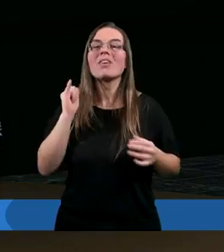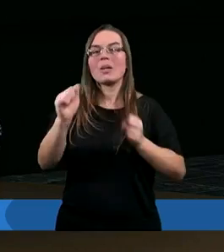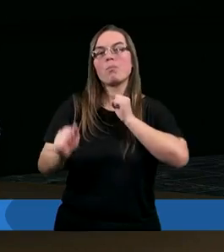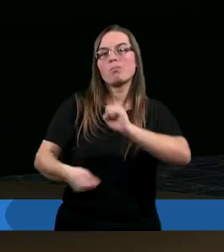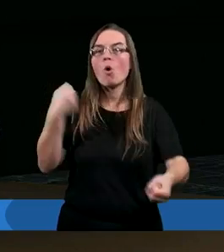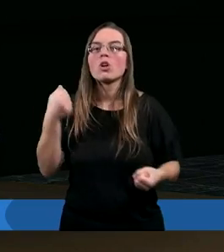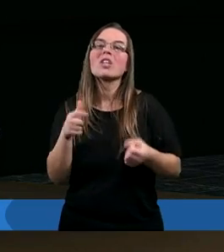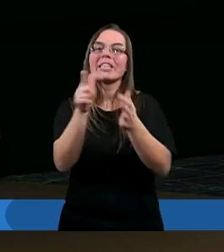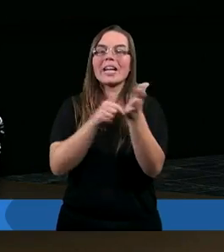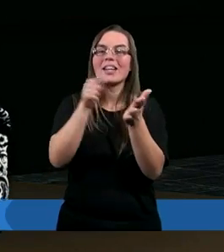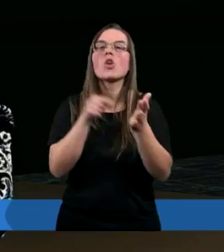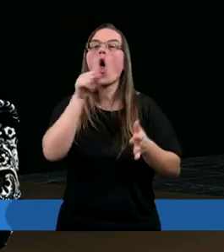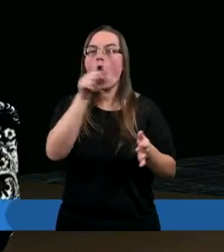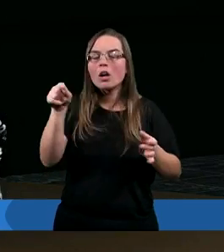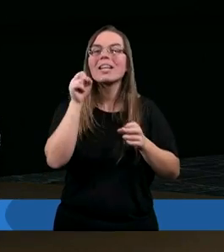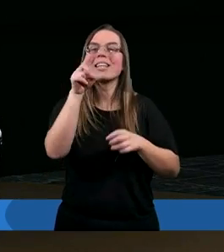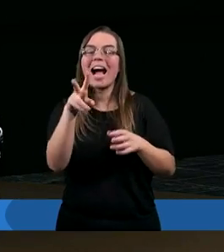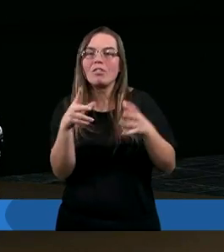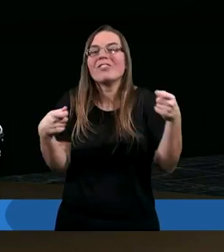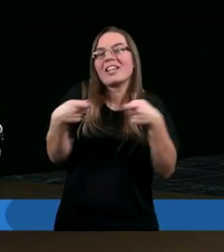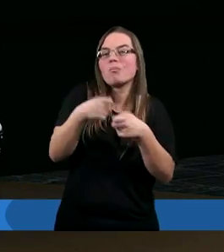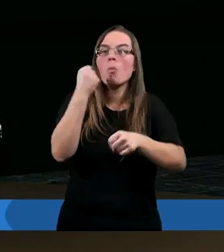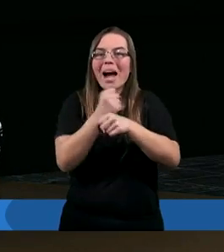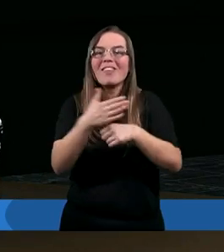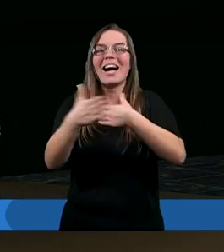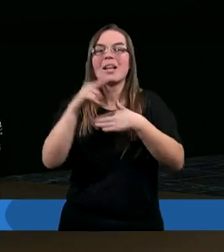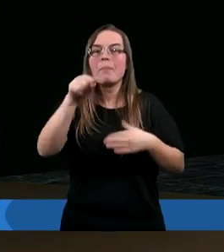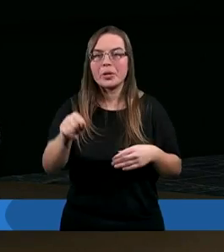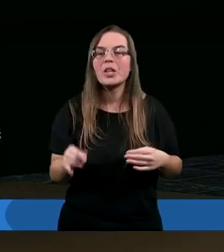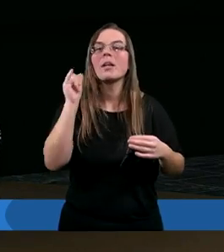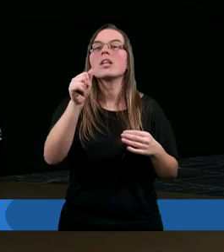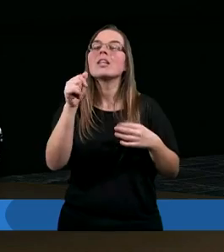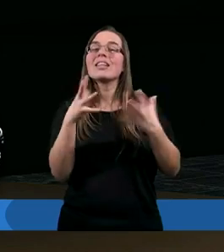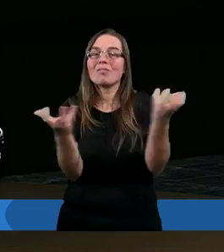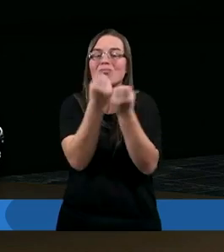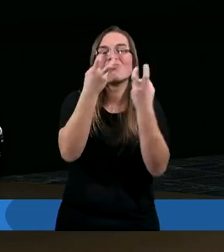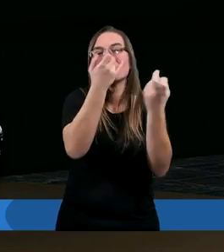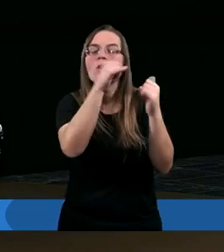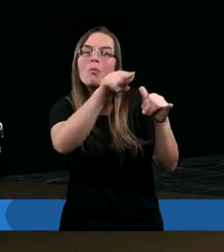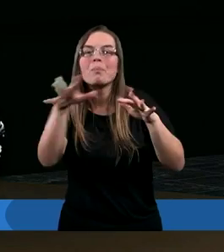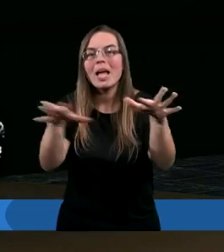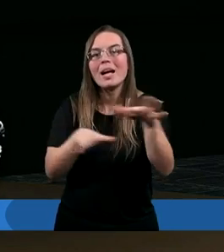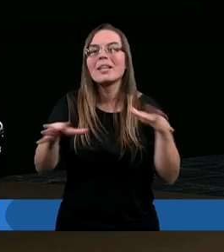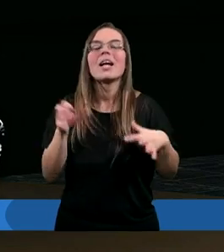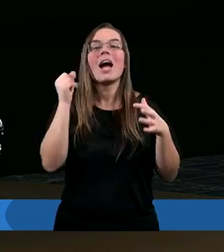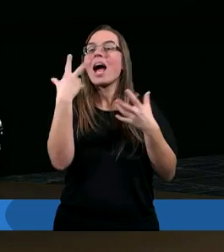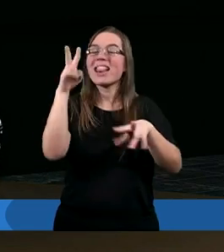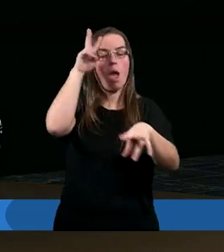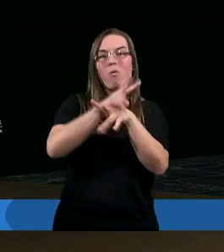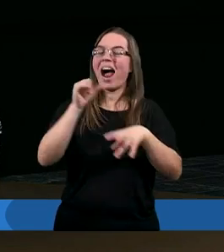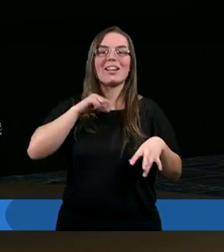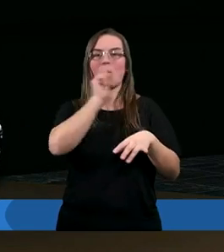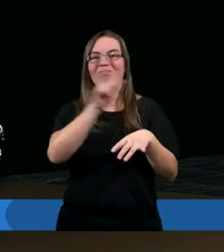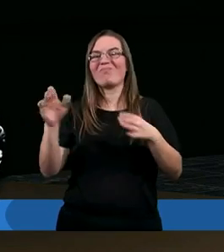ponieważ często oni tak współpracowali przy tym, to chowali je w różnych miejscach, ale nie ufali sobie